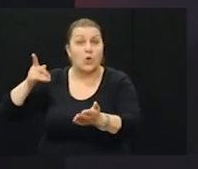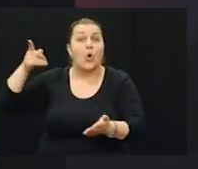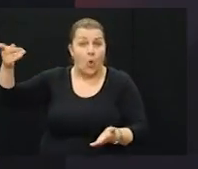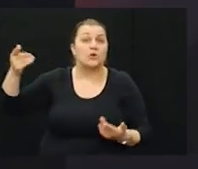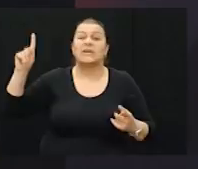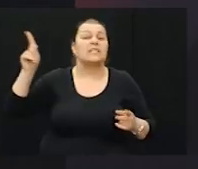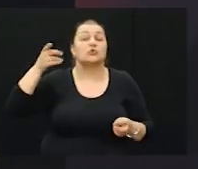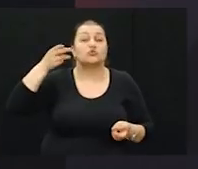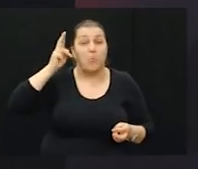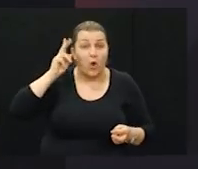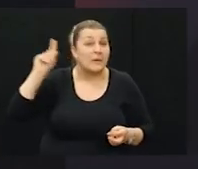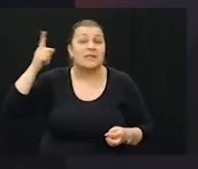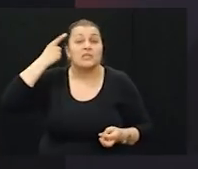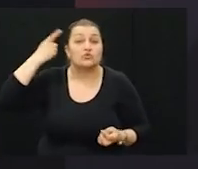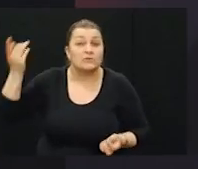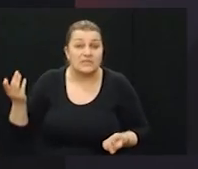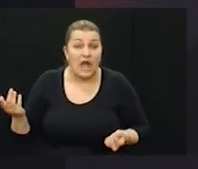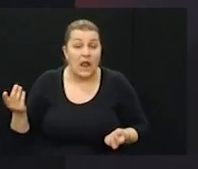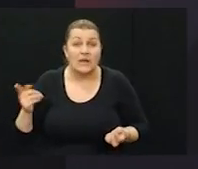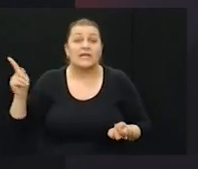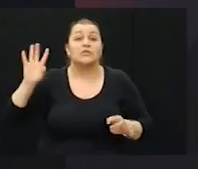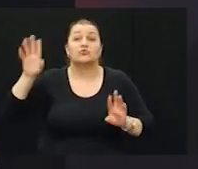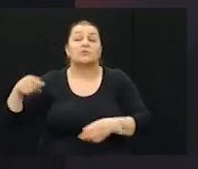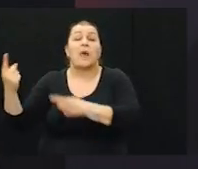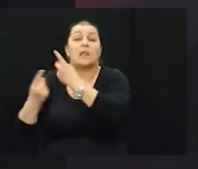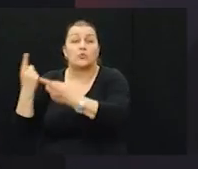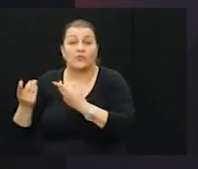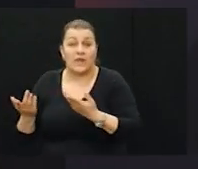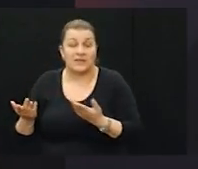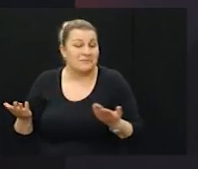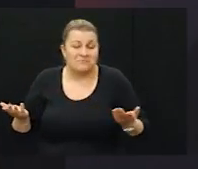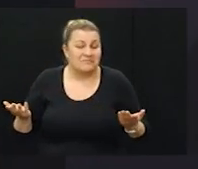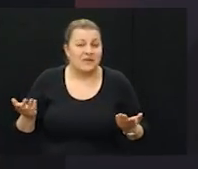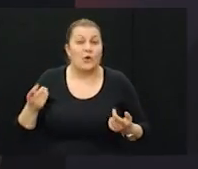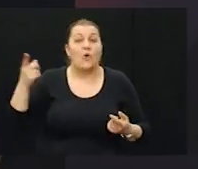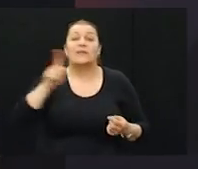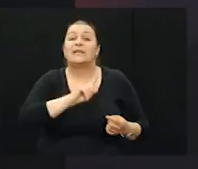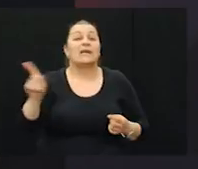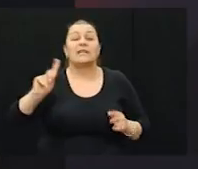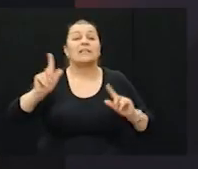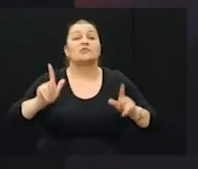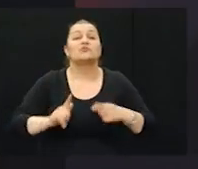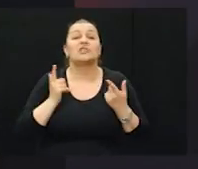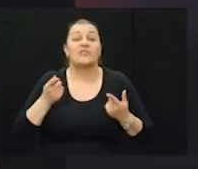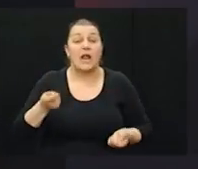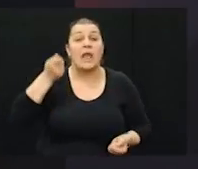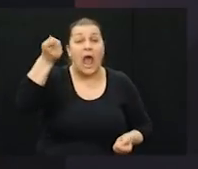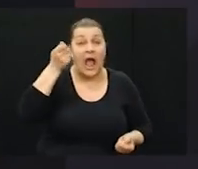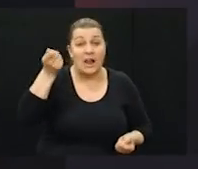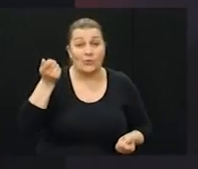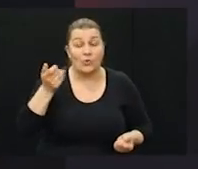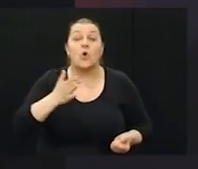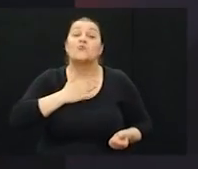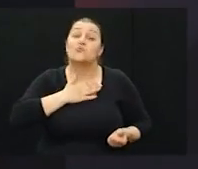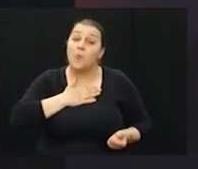Oni to nisu mogli, ni znali, nisu imali za to nikakve uvjete, ni preduvjete, nisu ikada živjeli alku. U mom